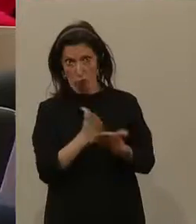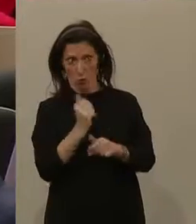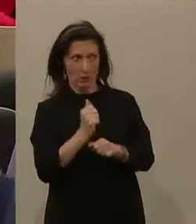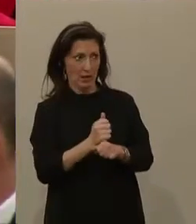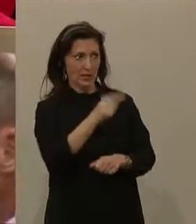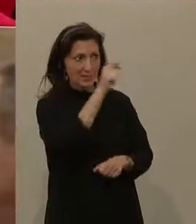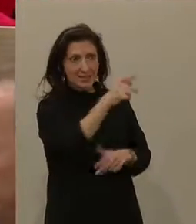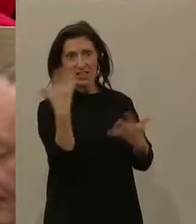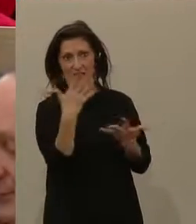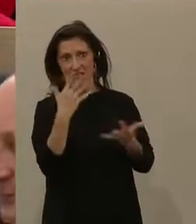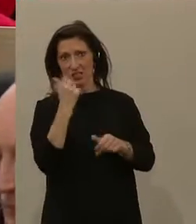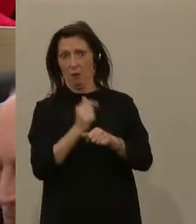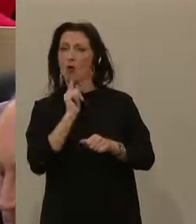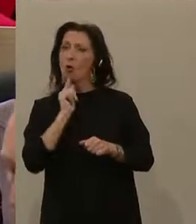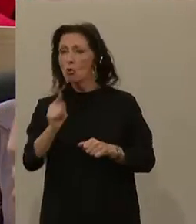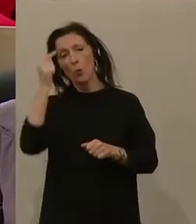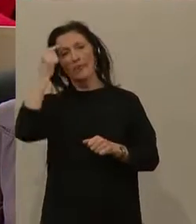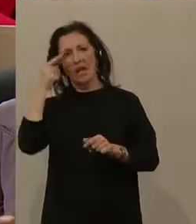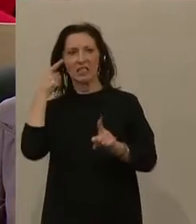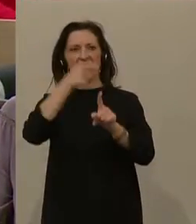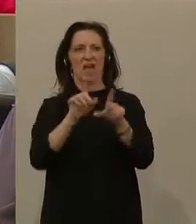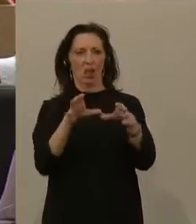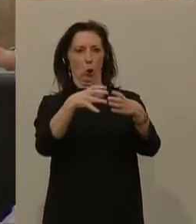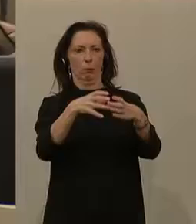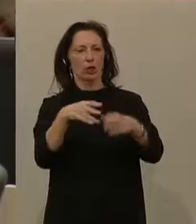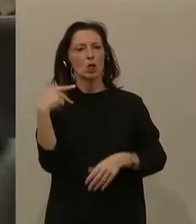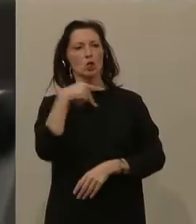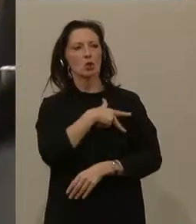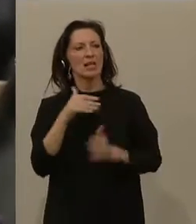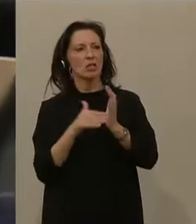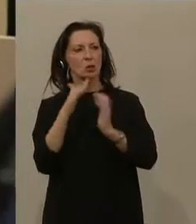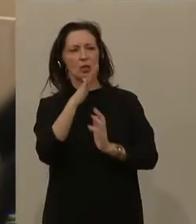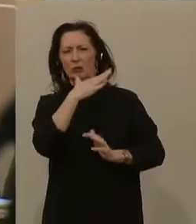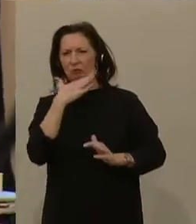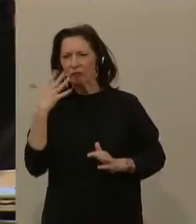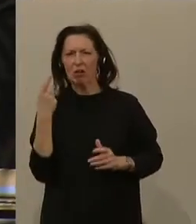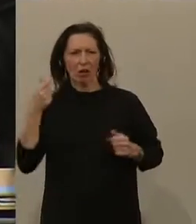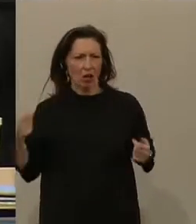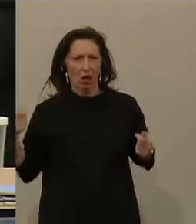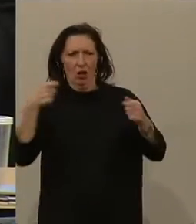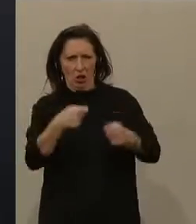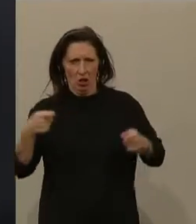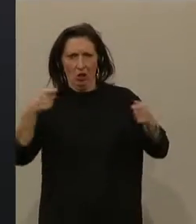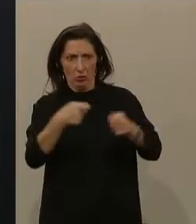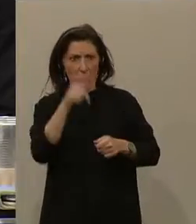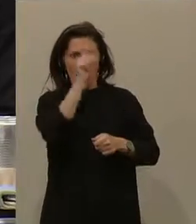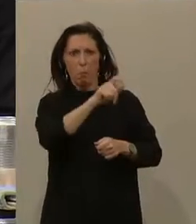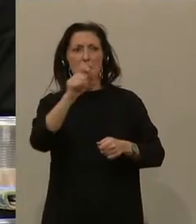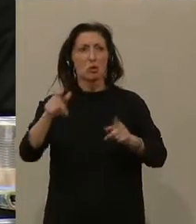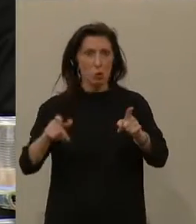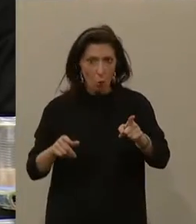haben, war eine Klientelpolitik, wo Sie viel Geld ins Sozialsystem gepumpt haben, um es den falschen Leuten, nämlich jenen,